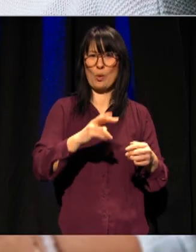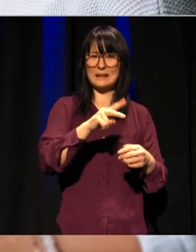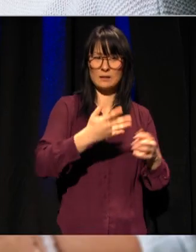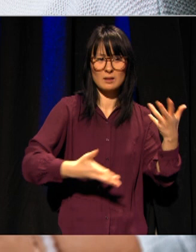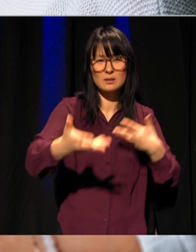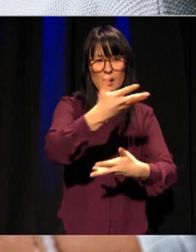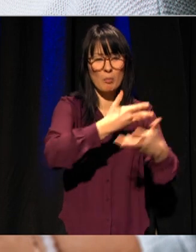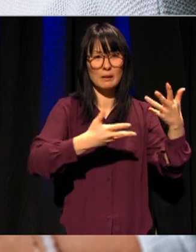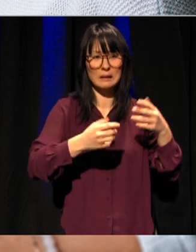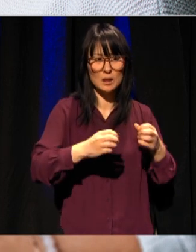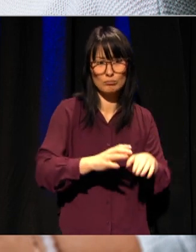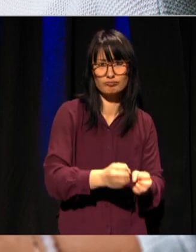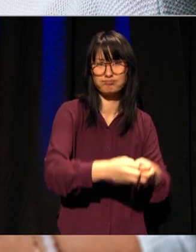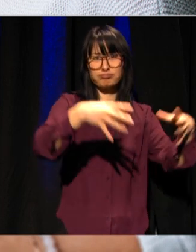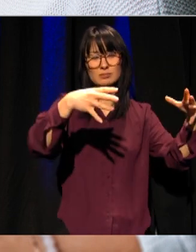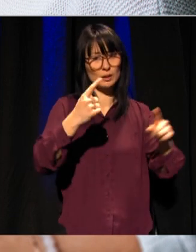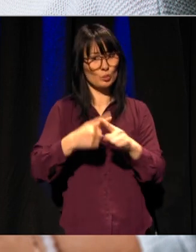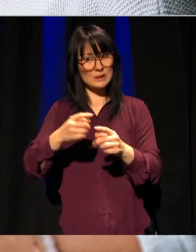læringsaktivitet.